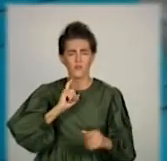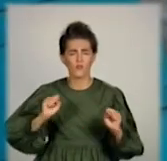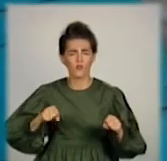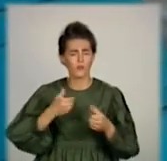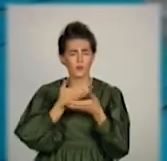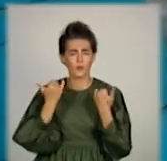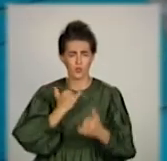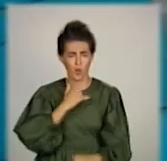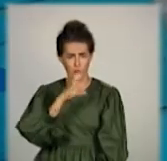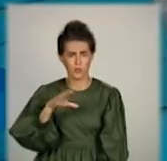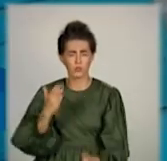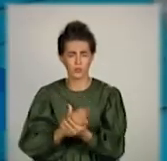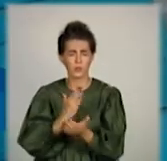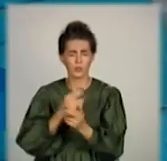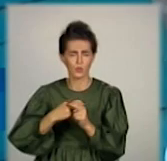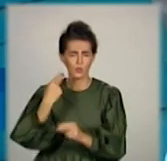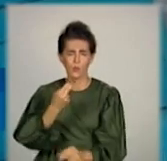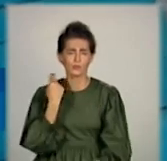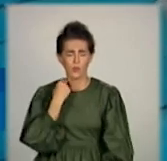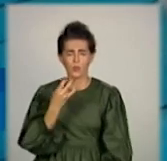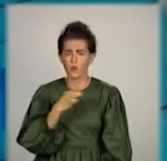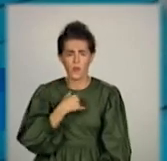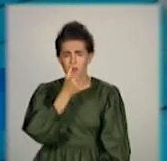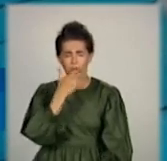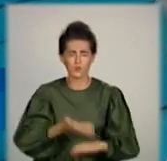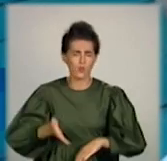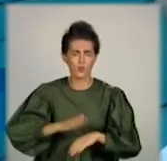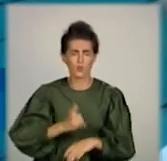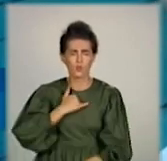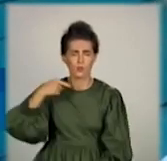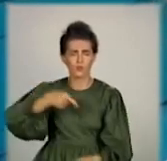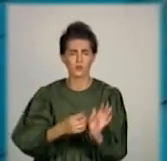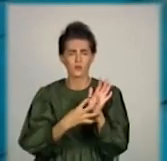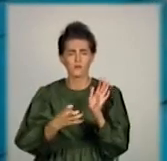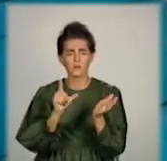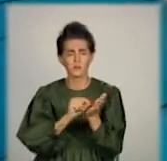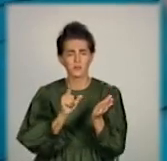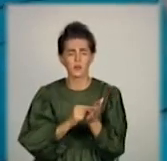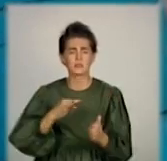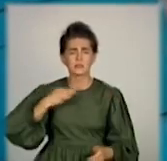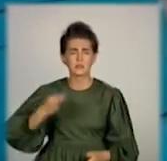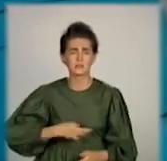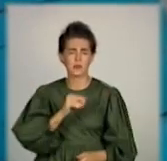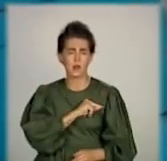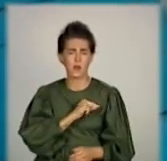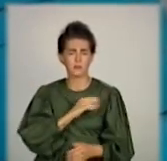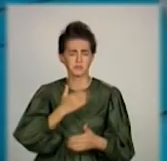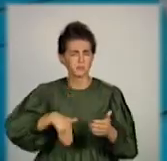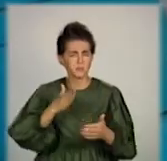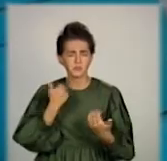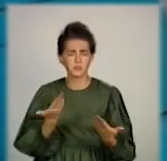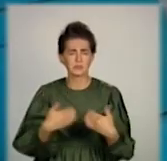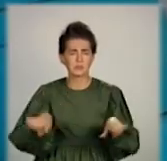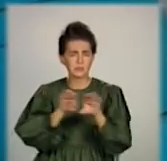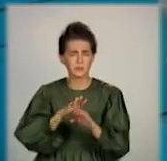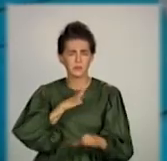отопленню, тому що я не тягну. У мене пенсія 1900. Син роботу потеряв, доміну закрили. Пів року